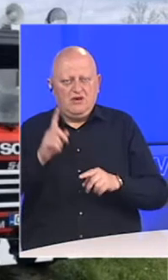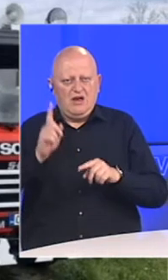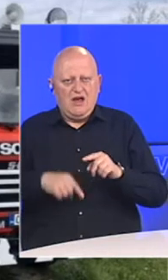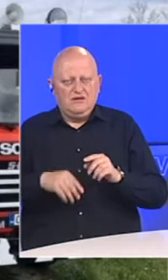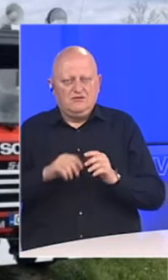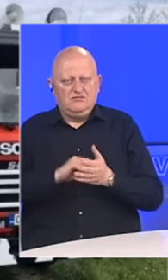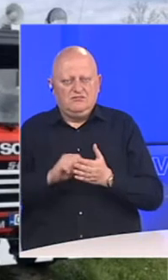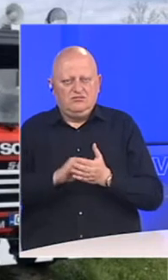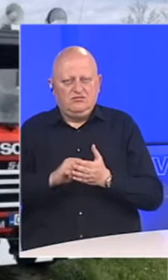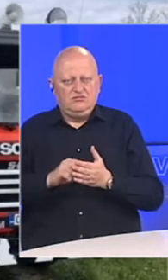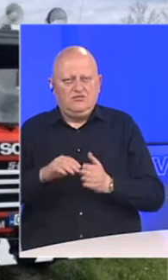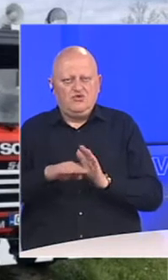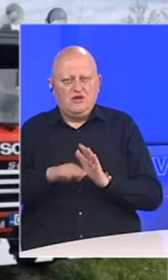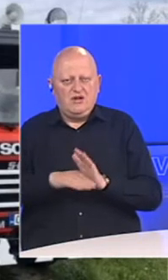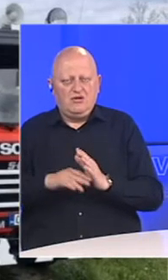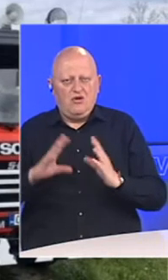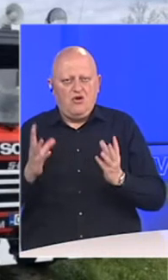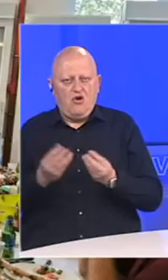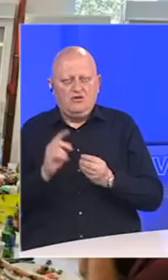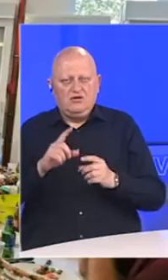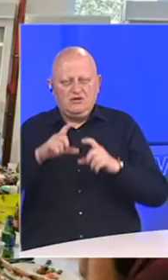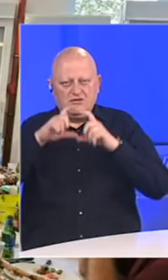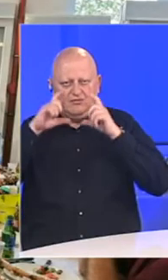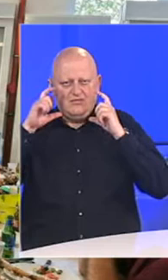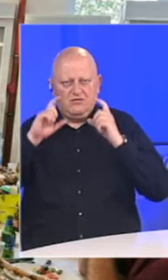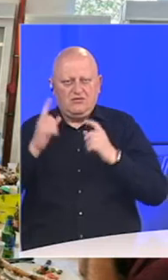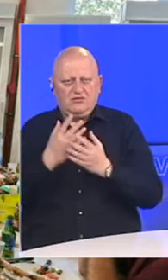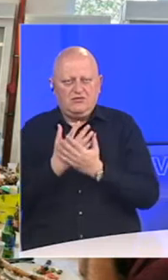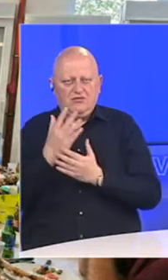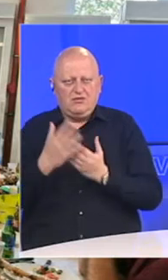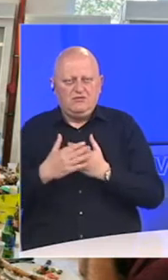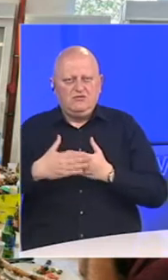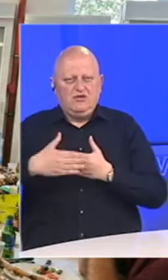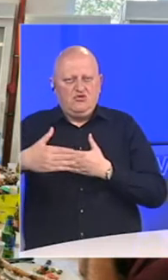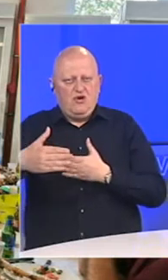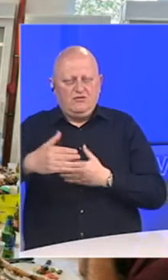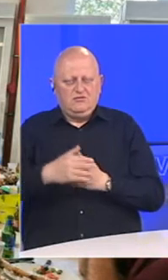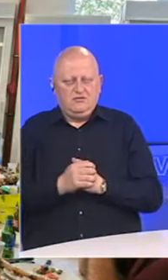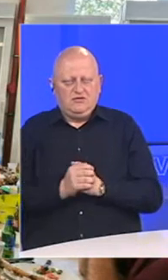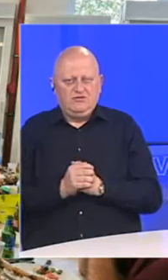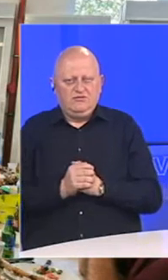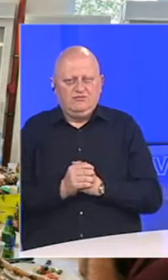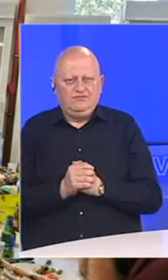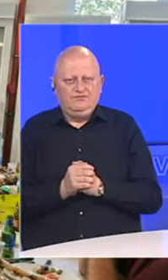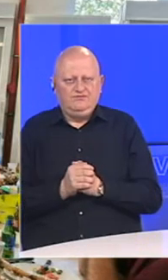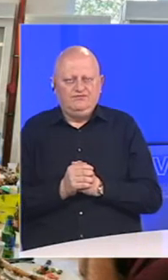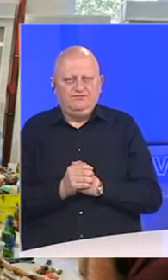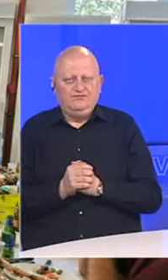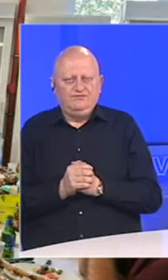zakonom propisane sankcije. Okupljeni nisu nosili maske, niti su poštivali fizičku distancu.